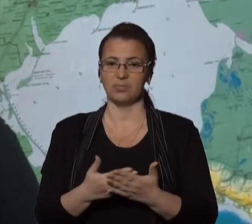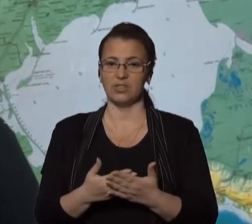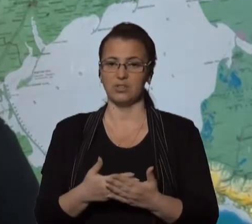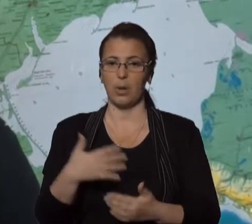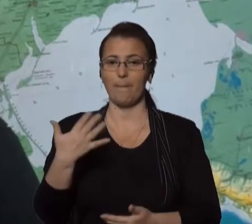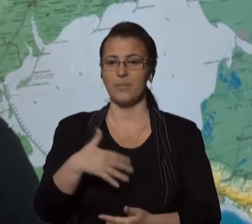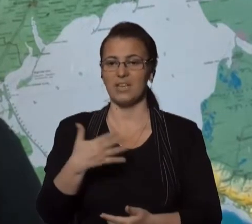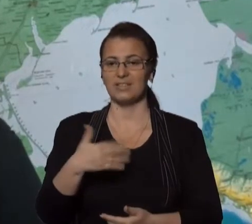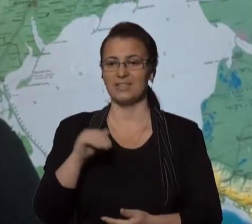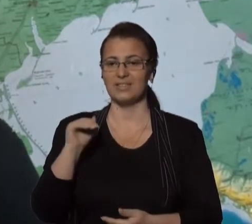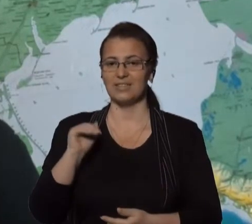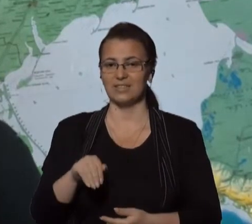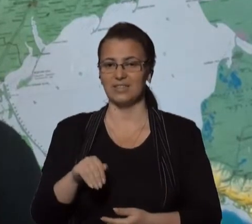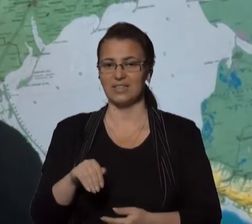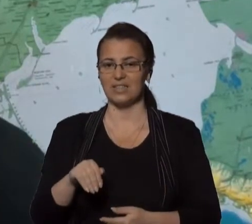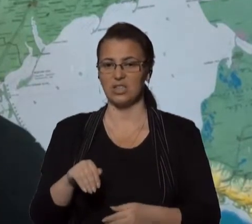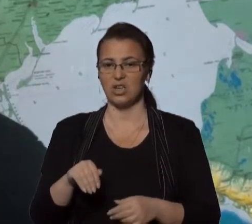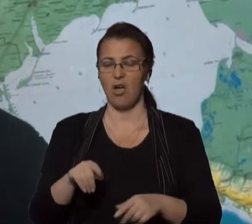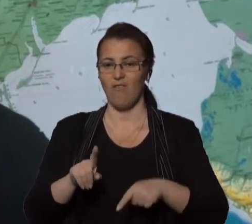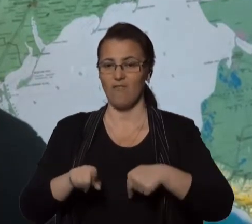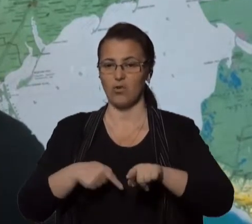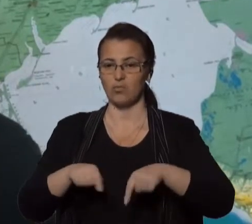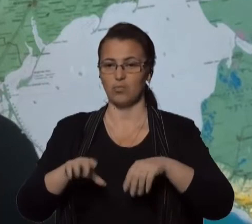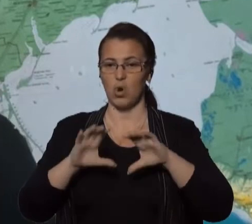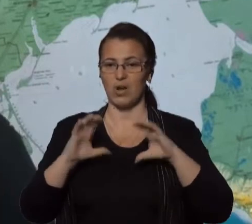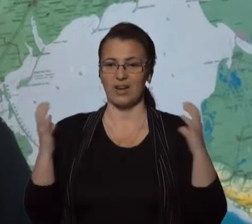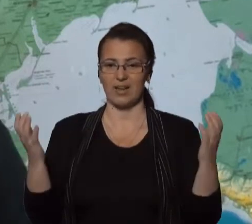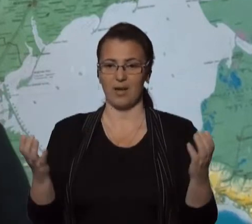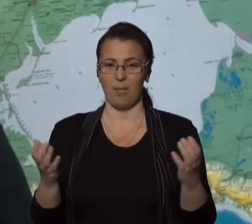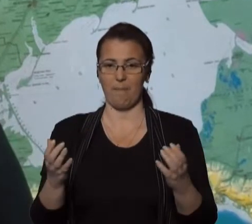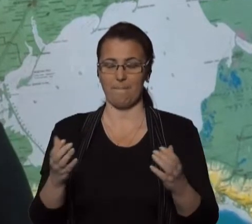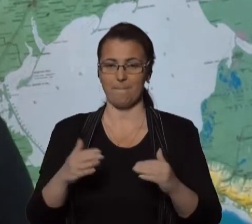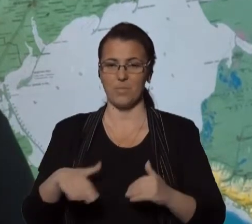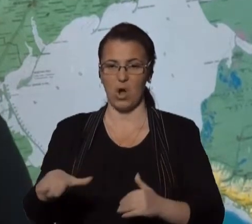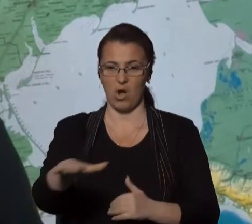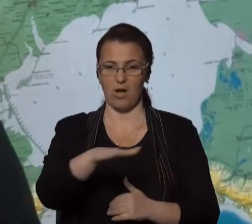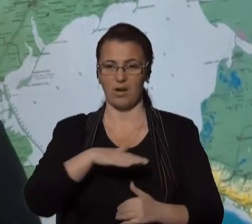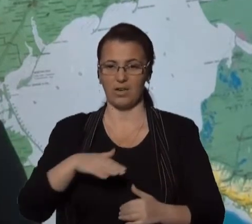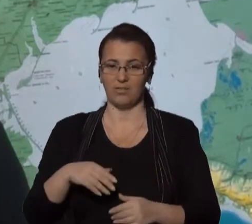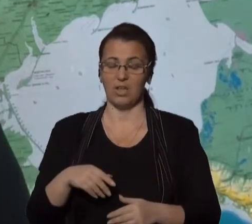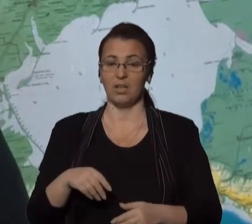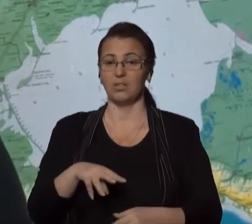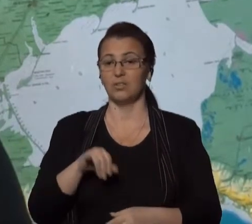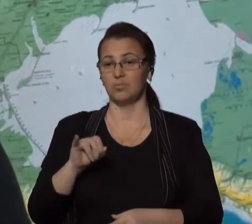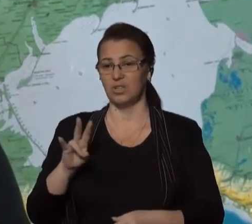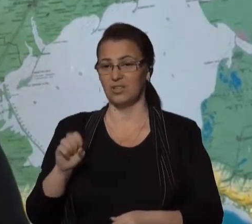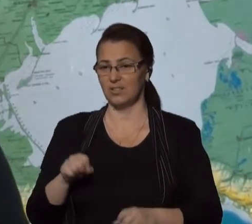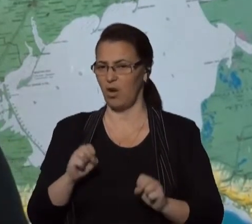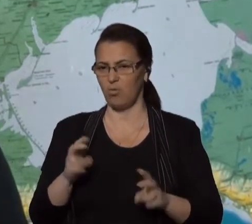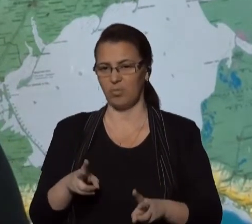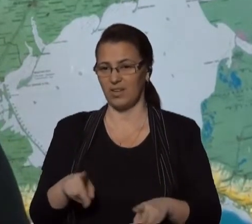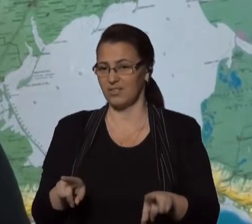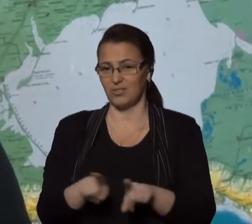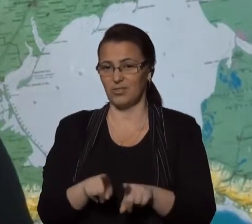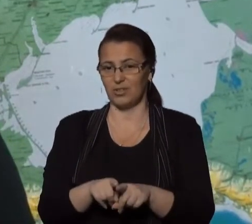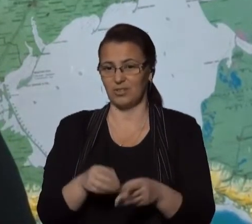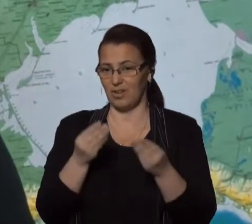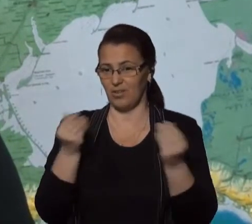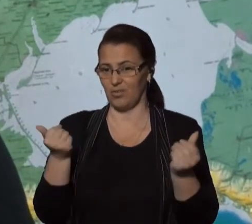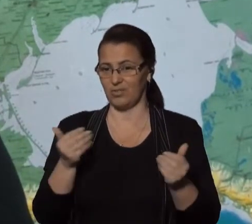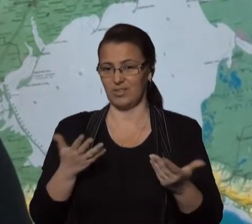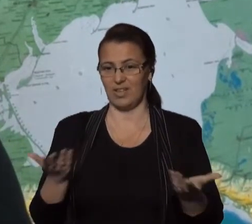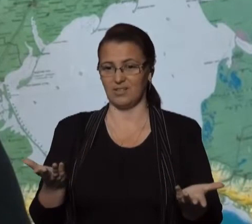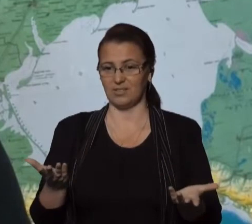50 тисяч футбольних полів. Але ж мінна небезпека все одно нікуди не дівається, і тому